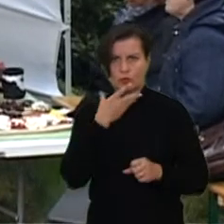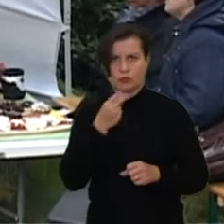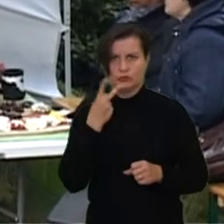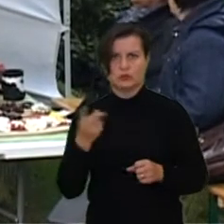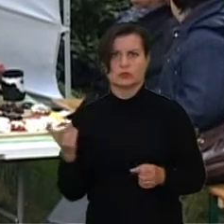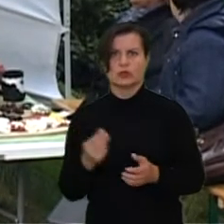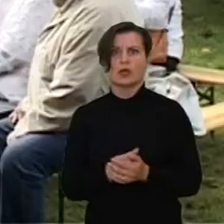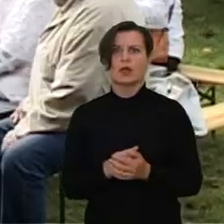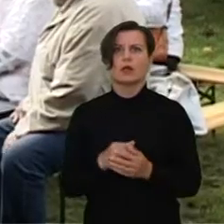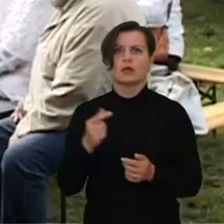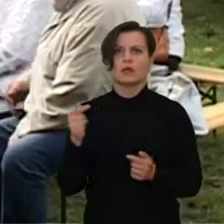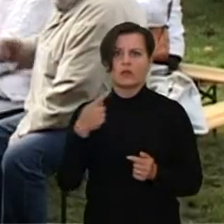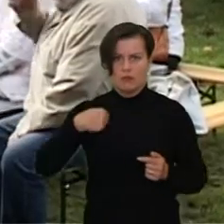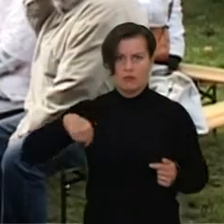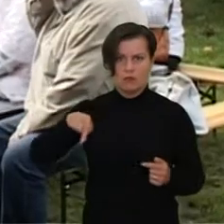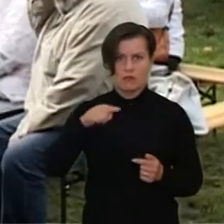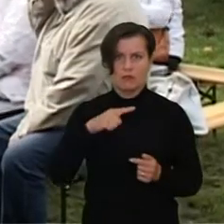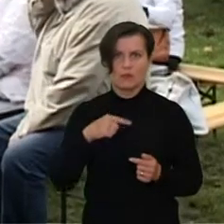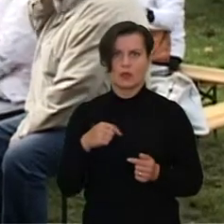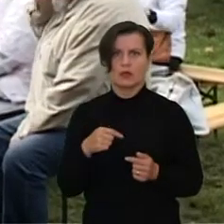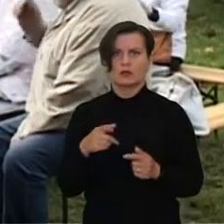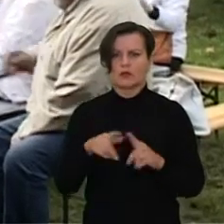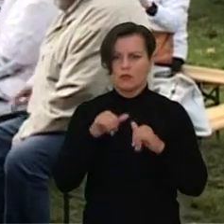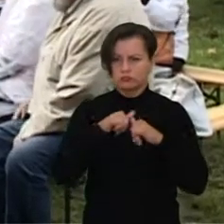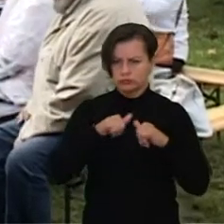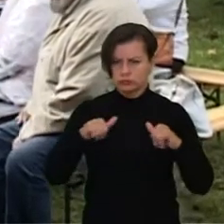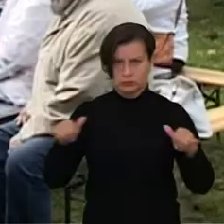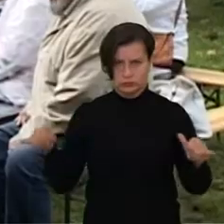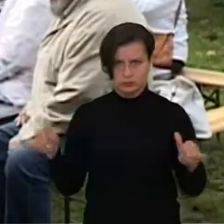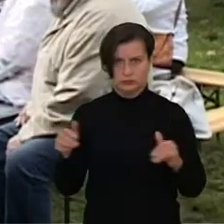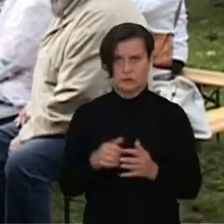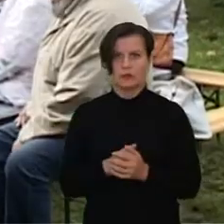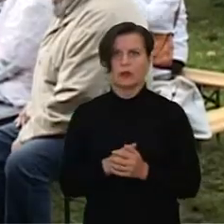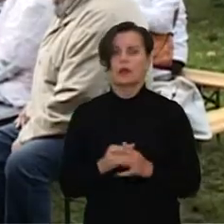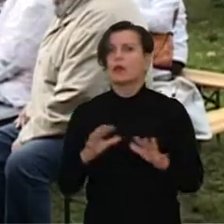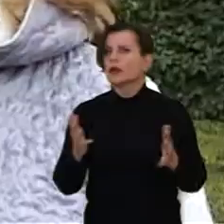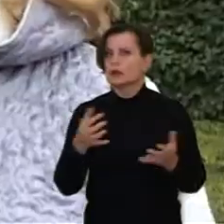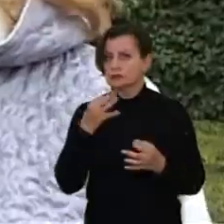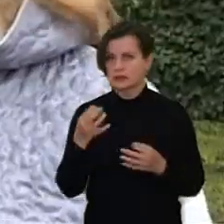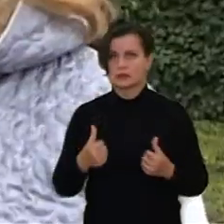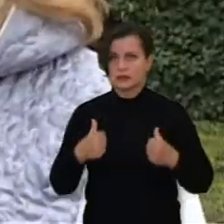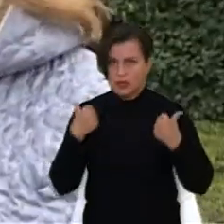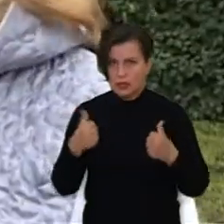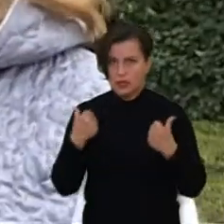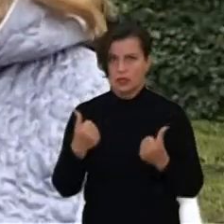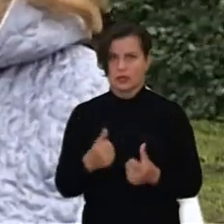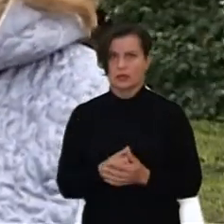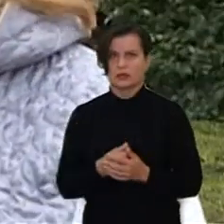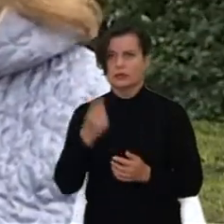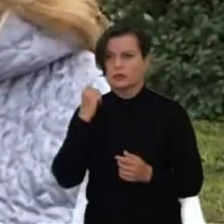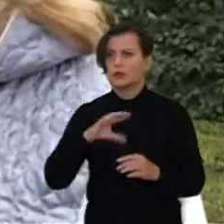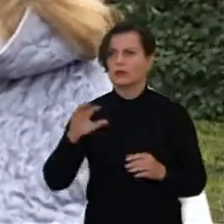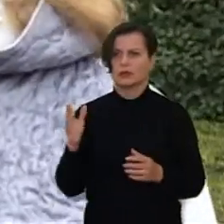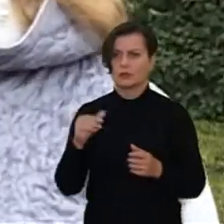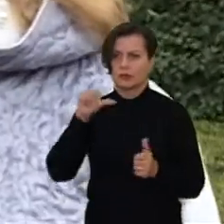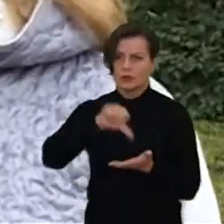norit yra pamatyti. Nu, mes, kaip sakyti, plataus profilio ir, kaip sakyti, stengiamis, norim